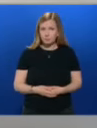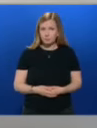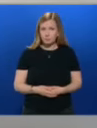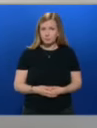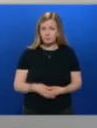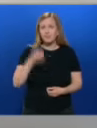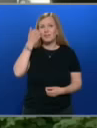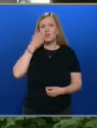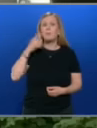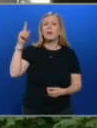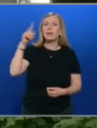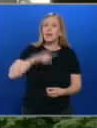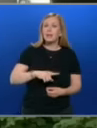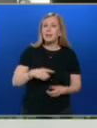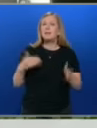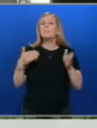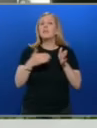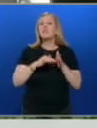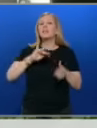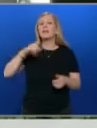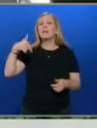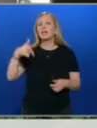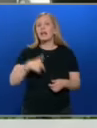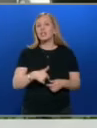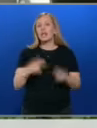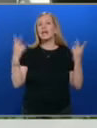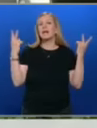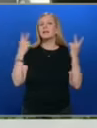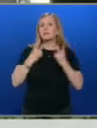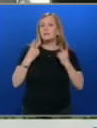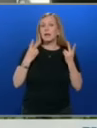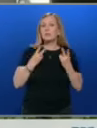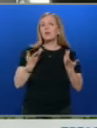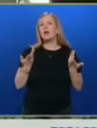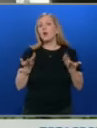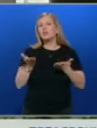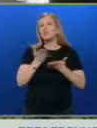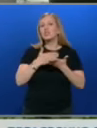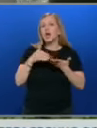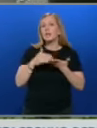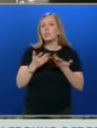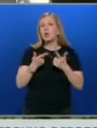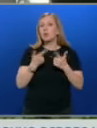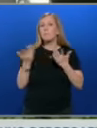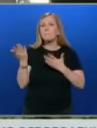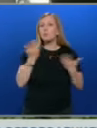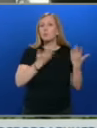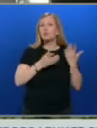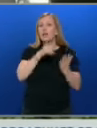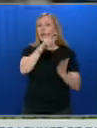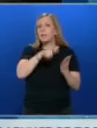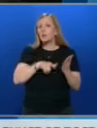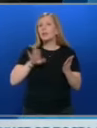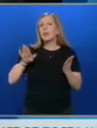Добър ден. Мотивите на Иван Гешев разбрахме както от части от прочетеното в прокурорската